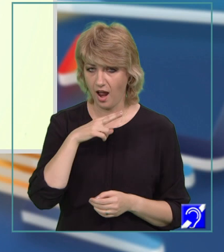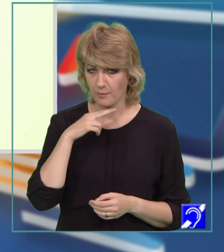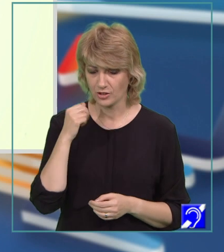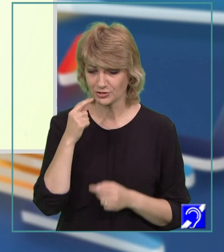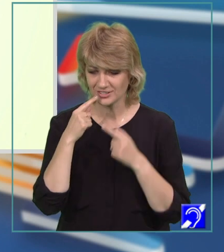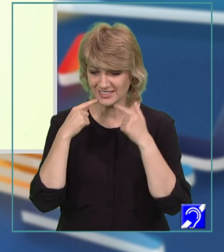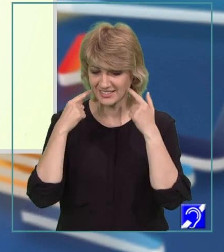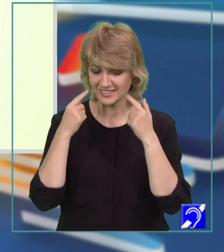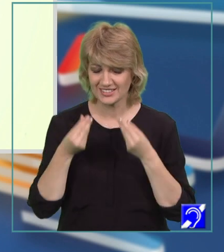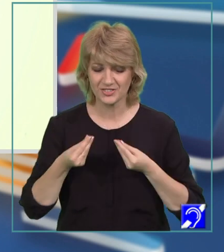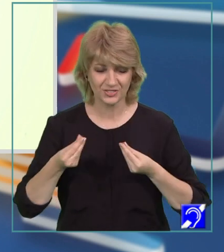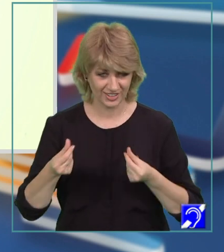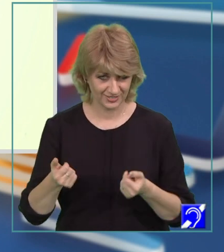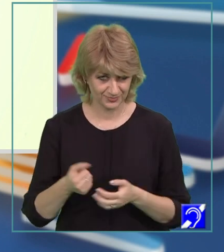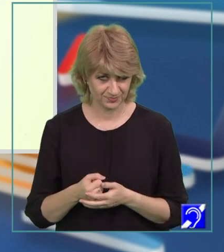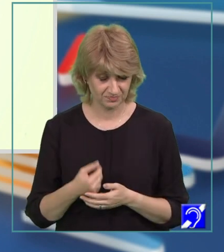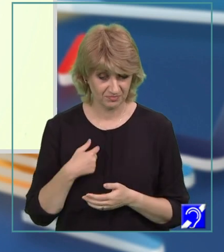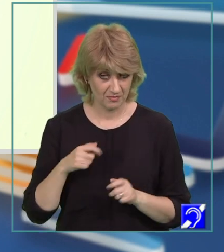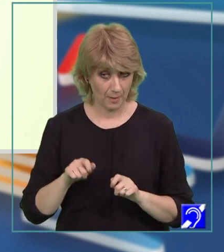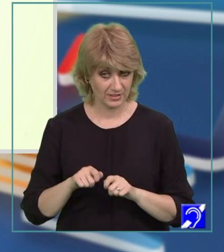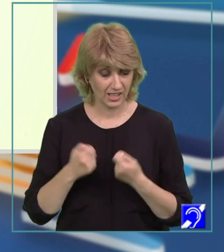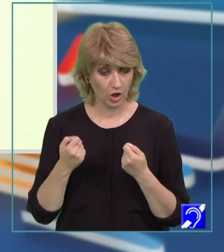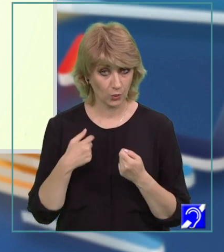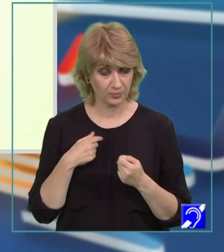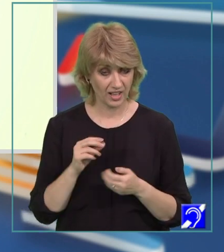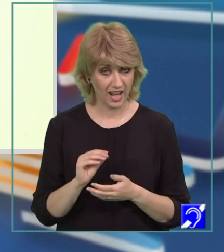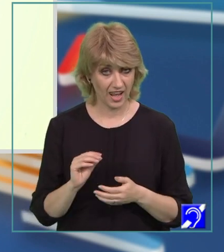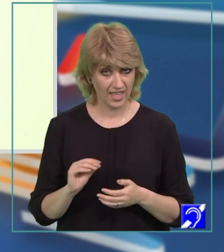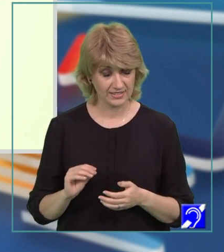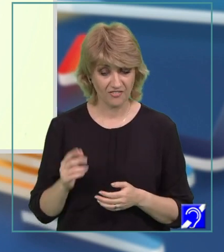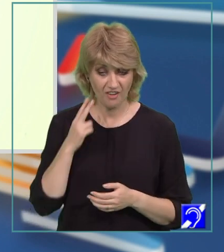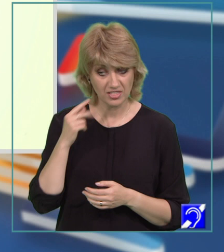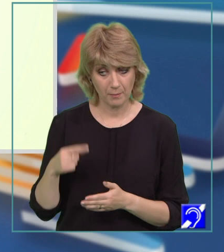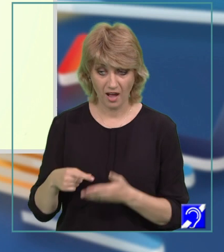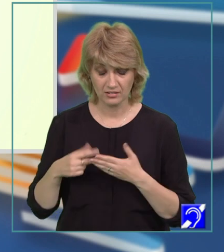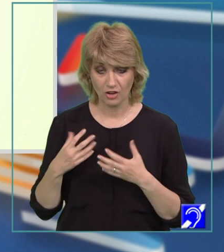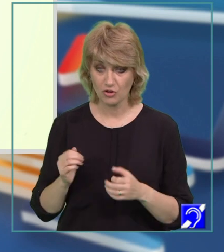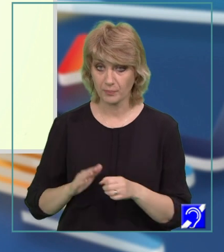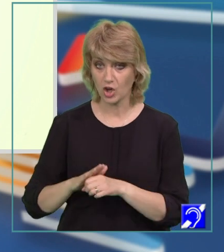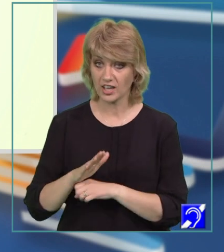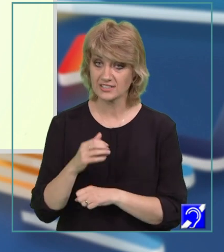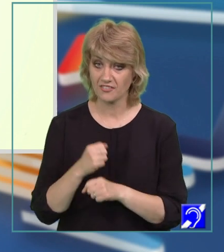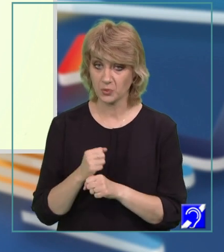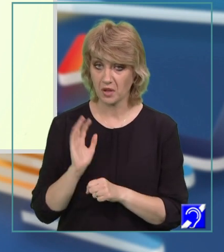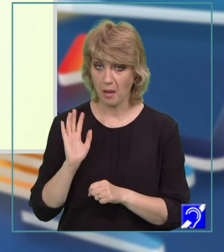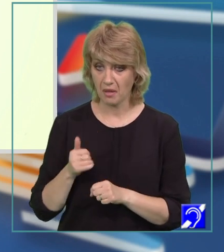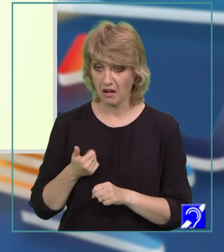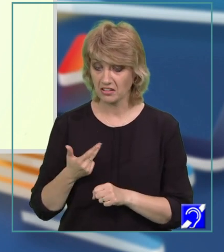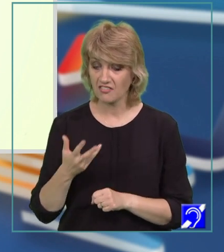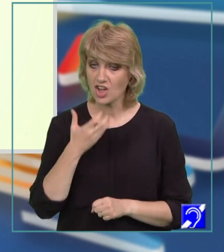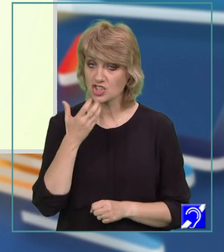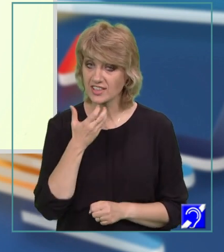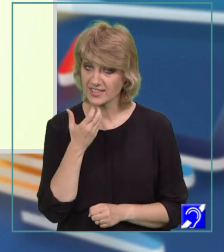surâs grațios. Mi-am întrerupt lecția și fata mi-a arătat ce progrese făcuse abia în câteva